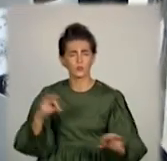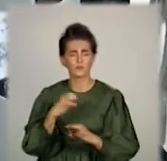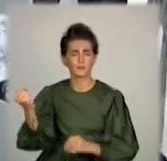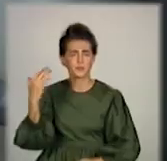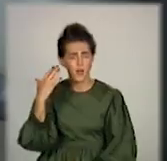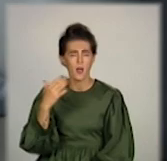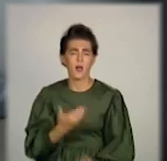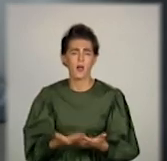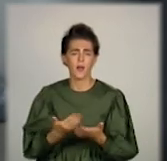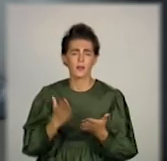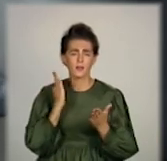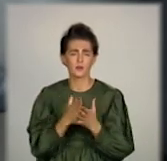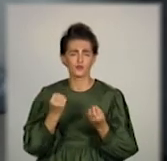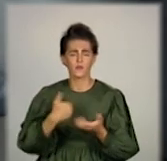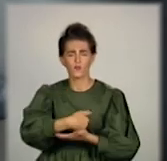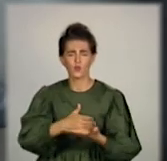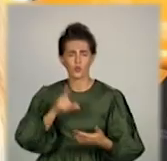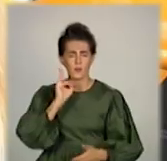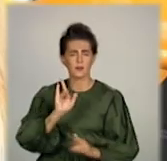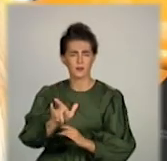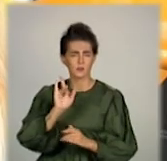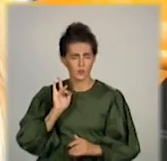Тішить машиніста й функціональне крісло.